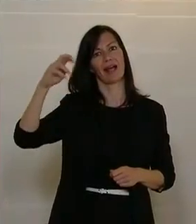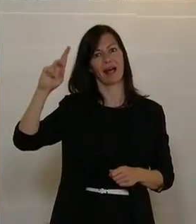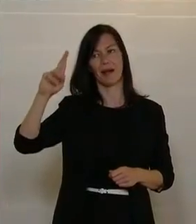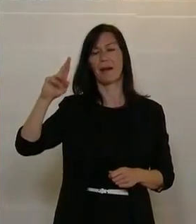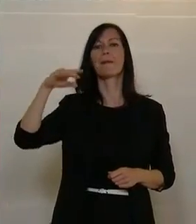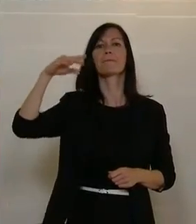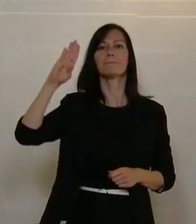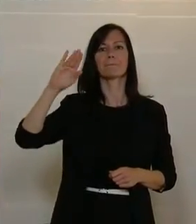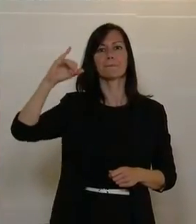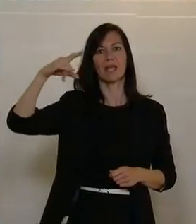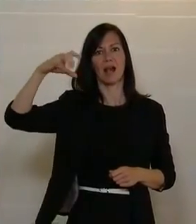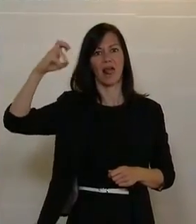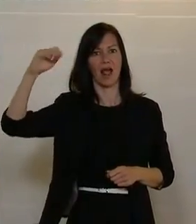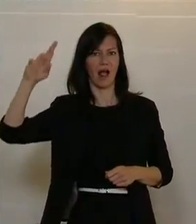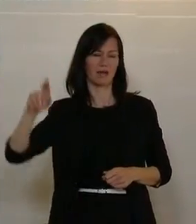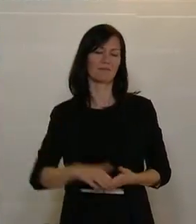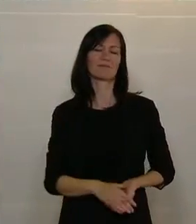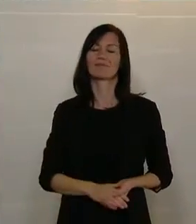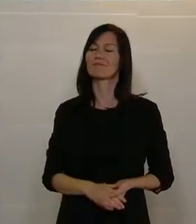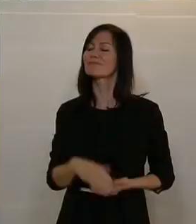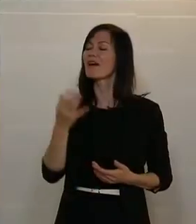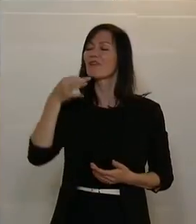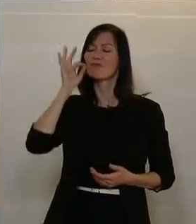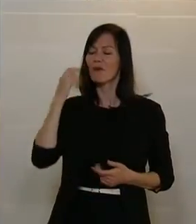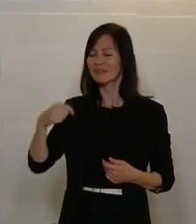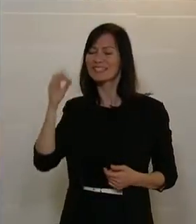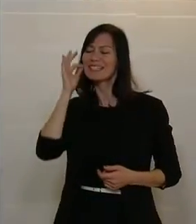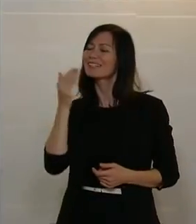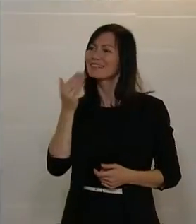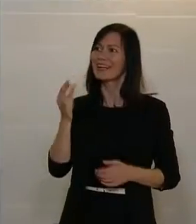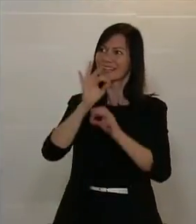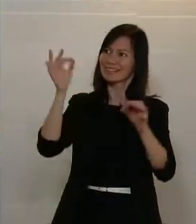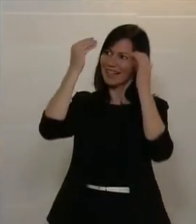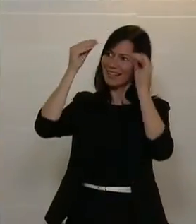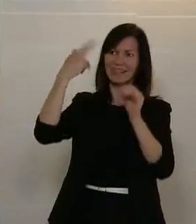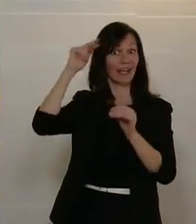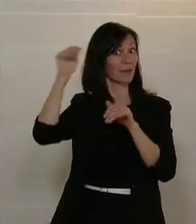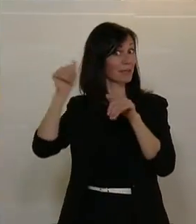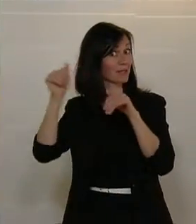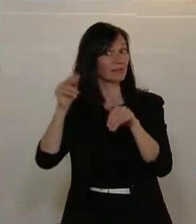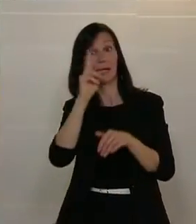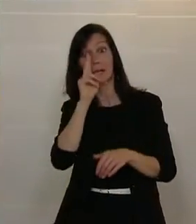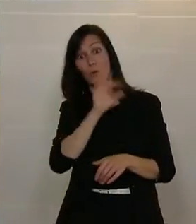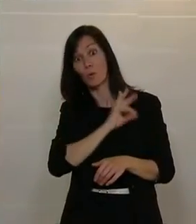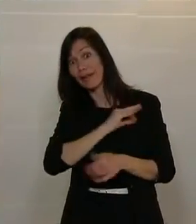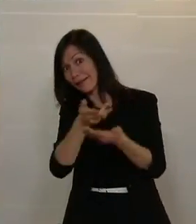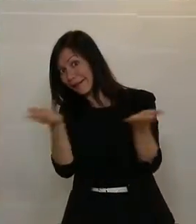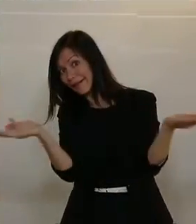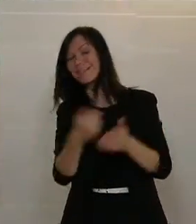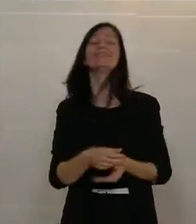Vielen Dank, Frau Präsidentin, sehr geehrter Herr Minister, liebe Kolleginnen und Kollegen, meine sehr geehrten Damen und Herren.